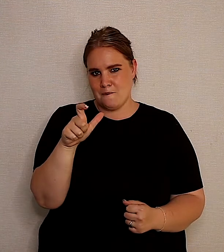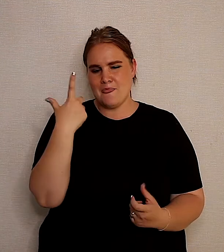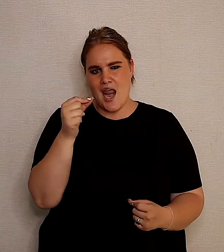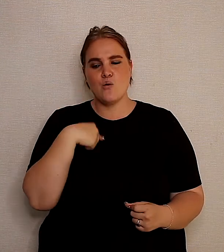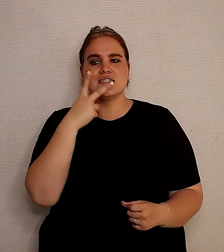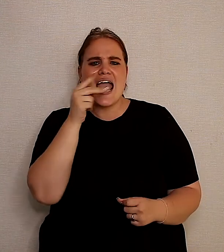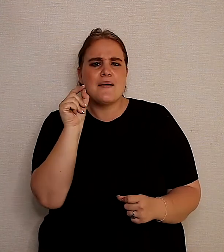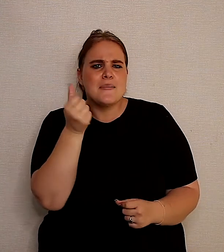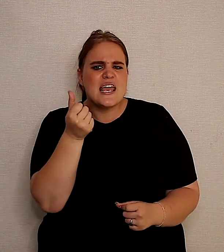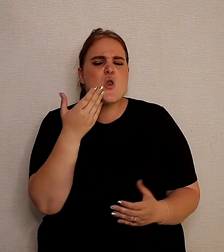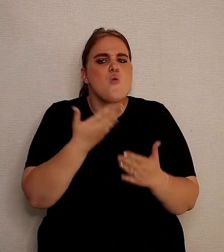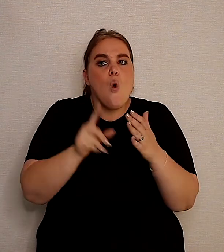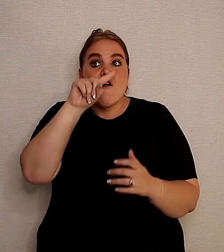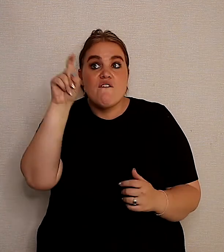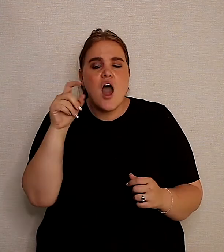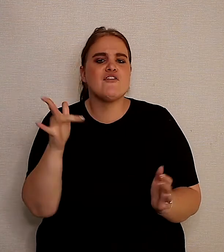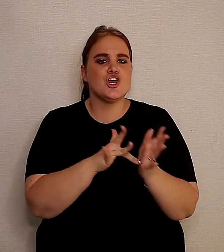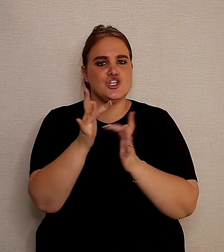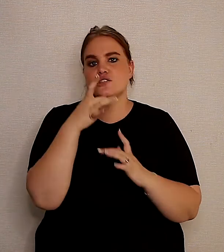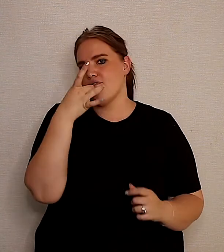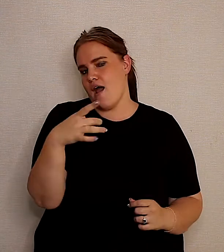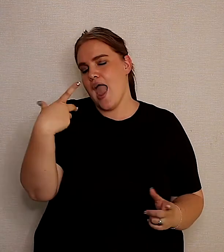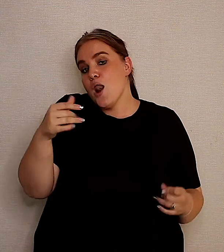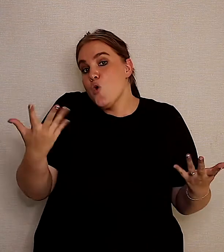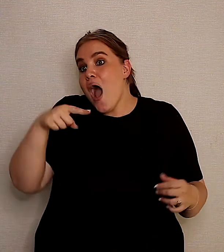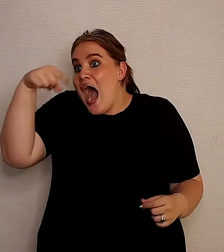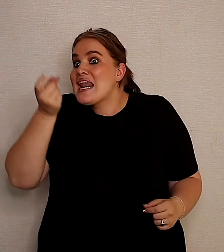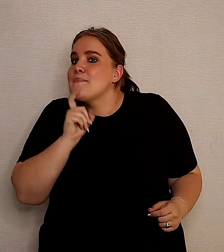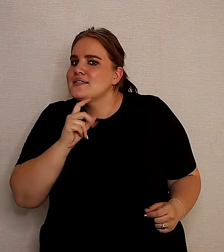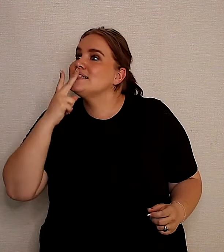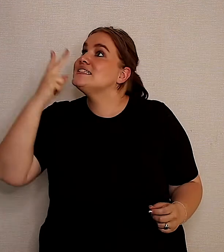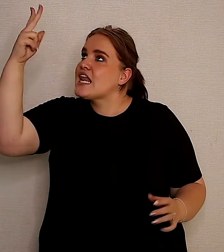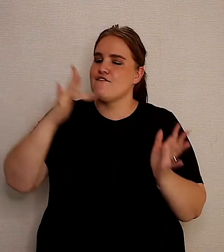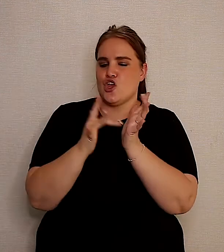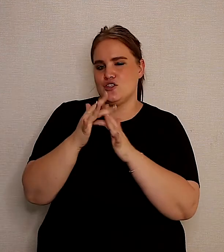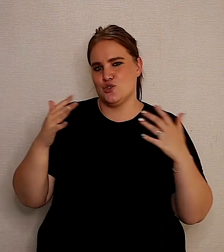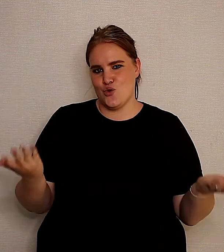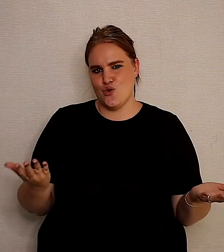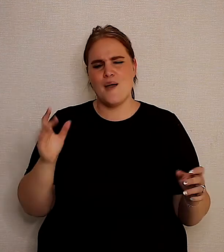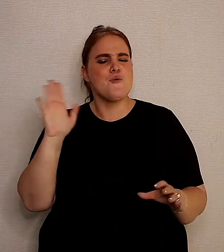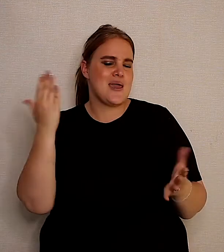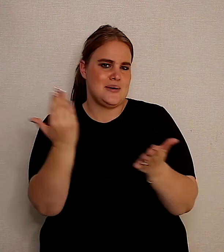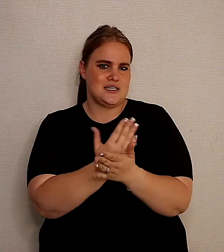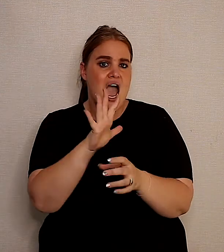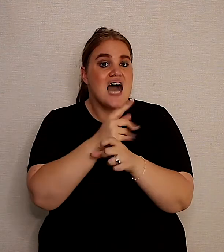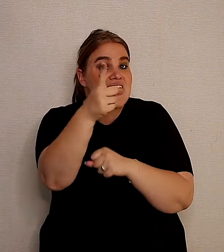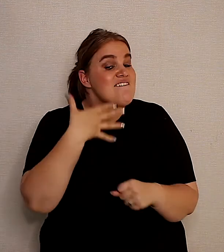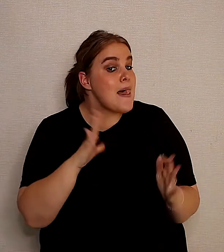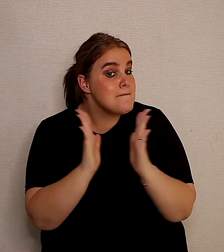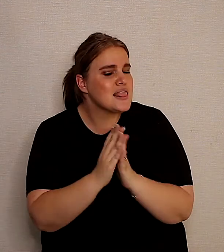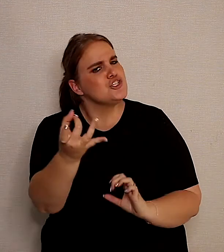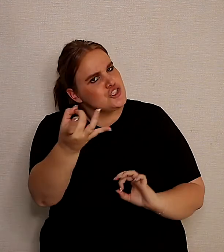9. En ons kyk pikie na nog vraag wat Jesus vraag, en hoe ander mense Jesus sien en beleef en ervaar het. Moe dit nie mis, en as jy